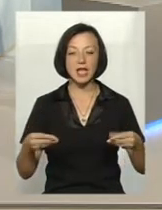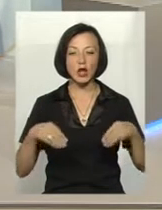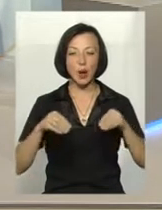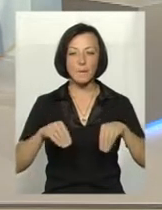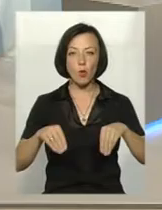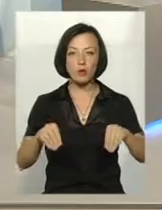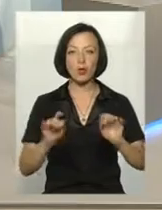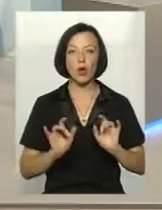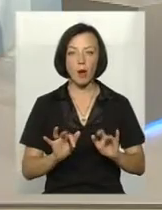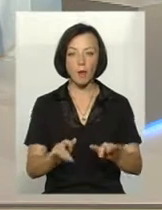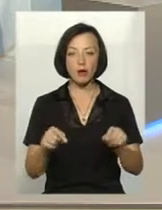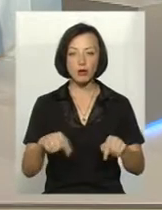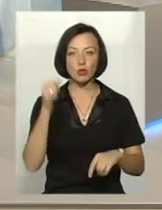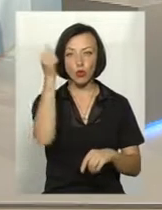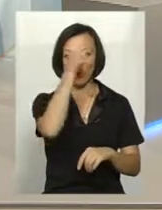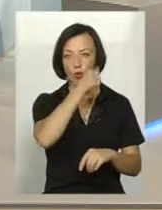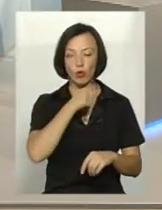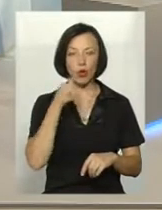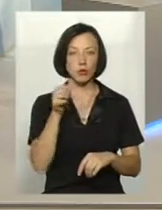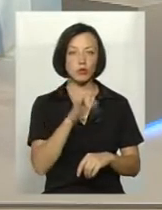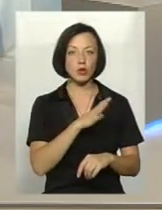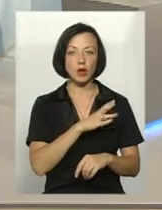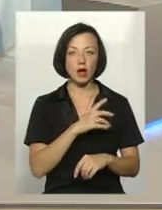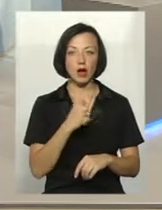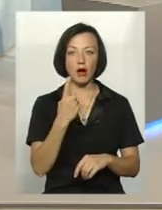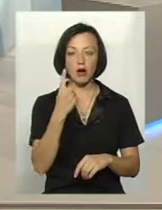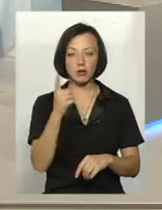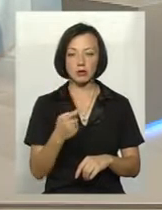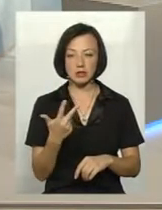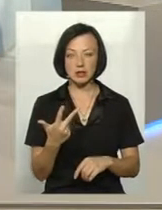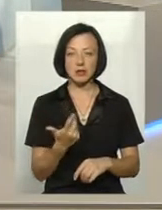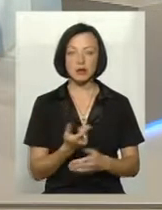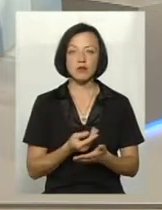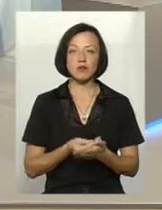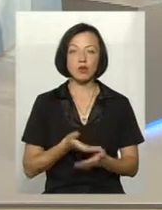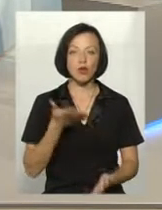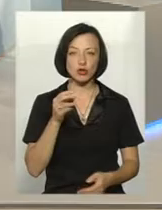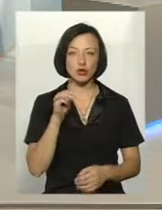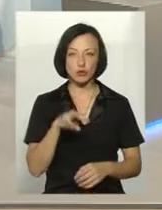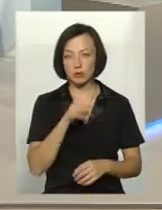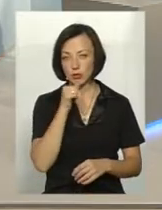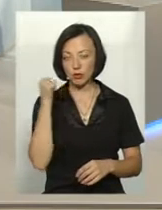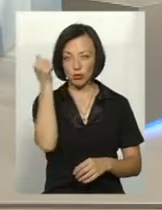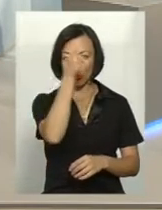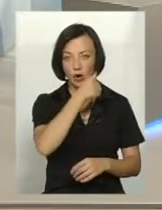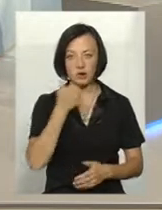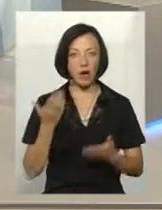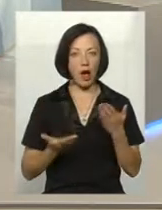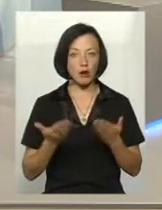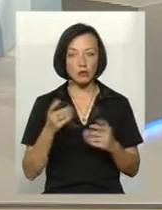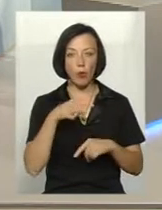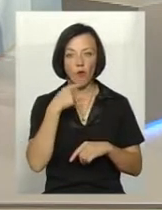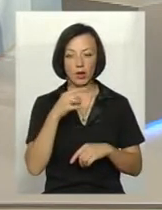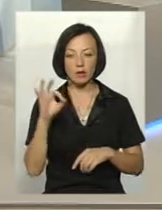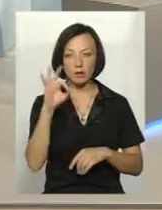цього року була на третину вища минулого року. А якщо говорити